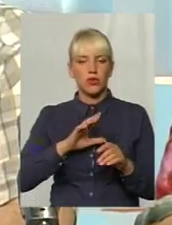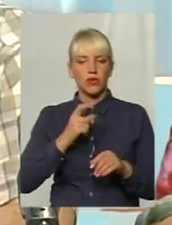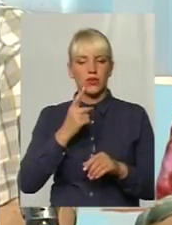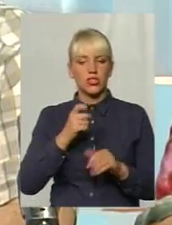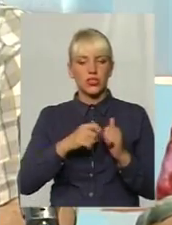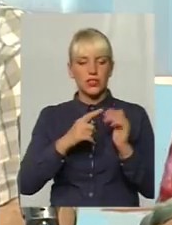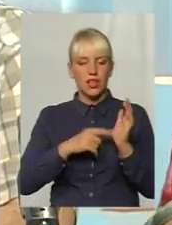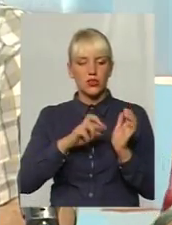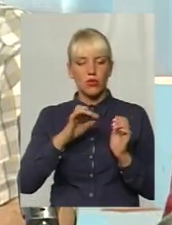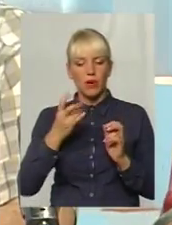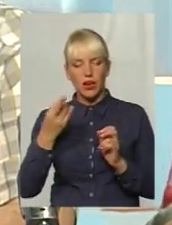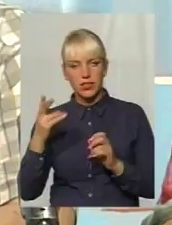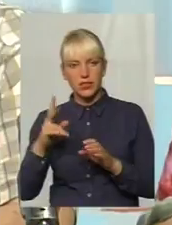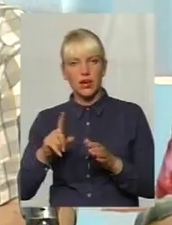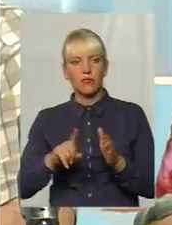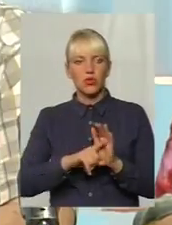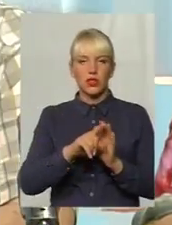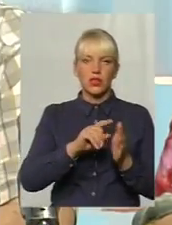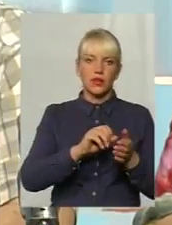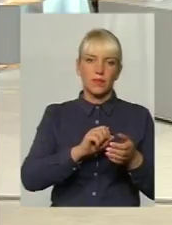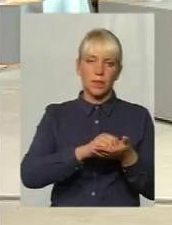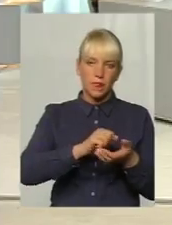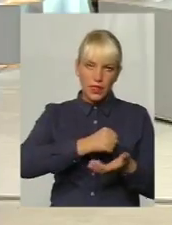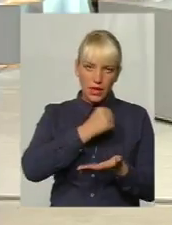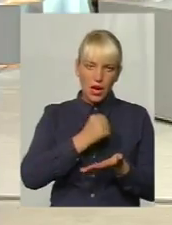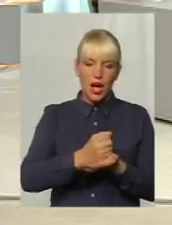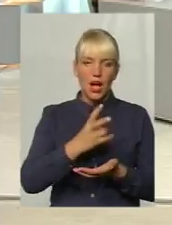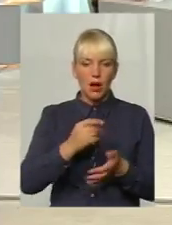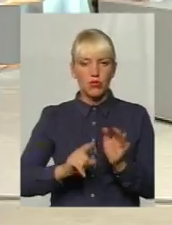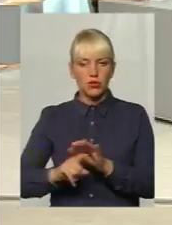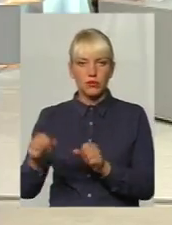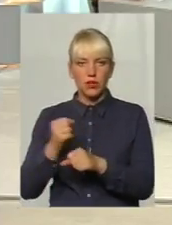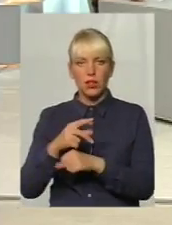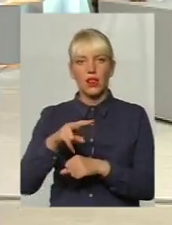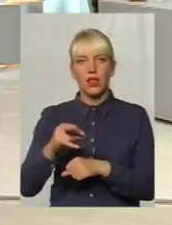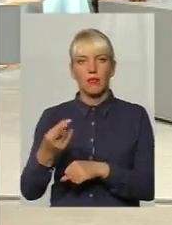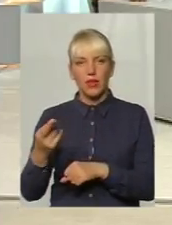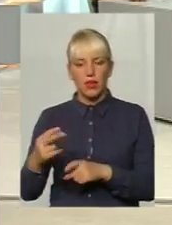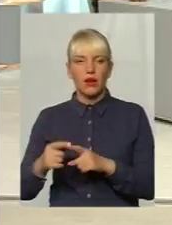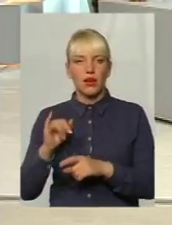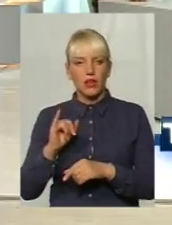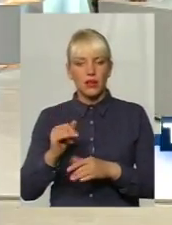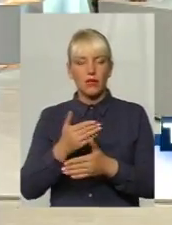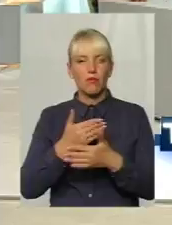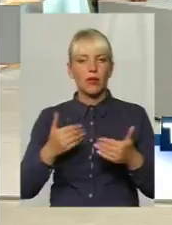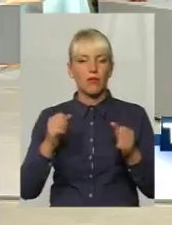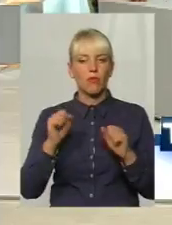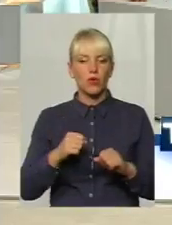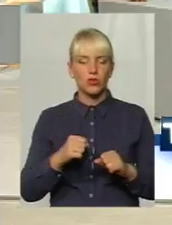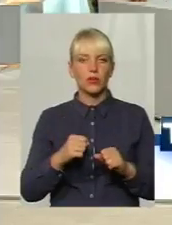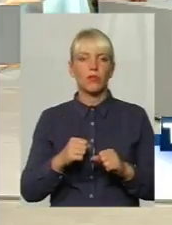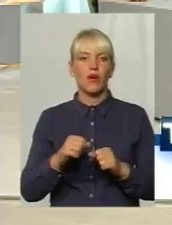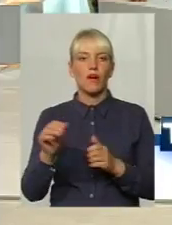року, але з 1 липня вона вступила в дію. Так, і згідно неї ми можемо виписувати